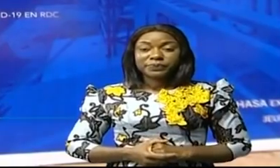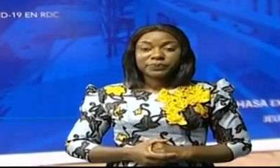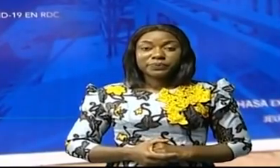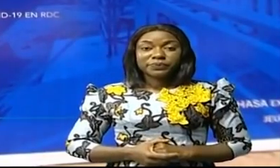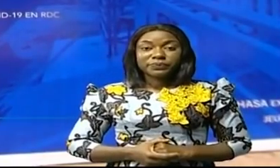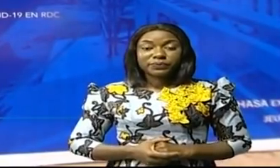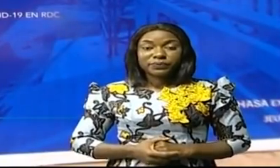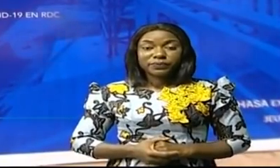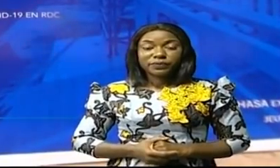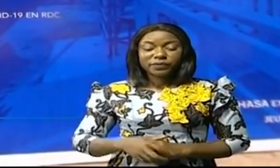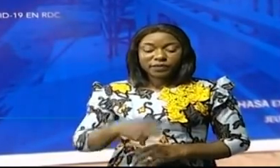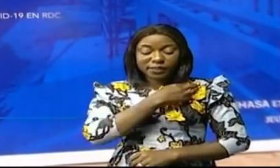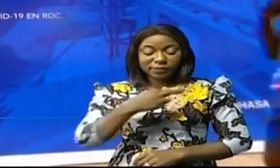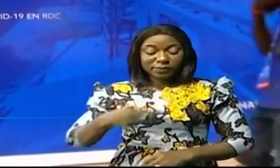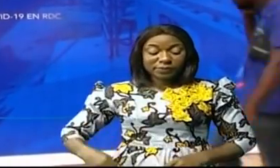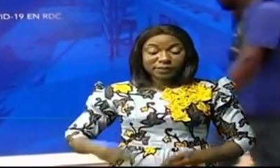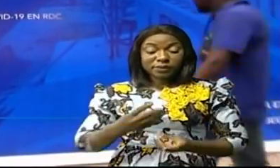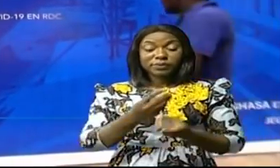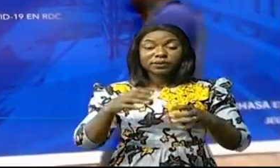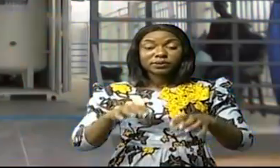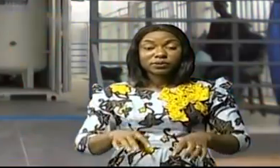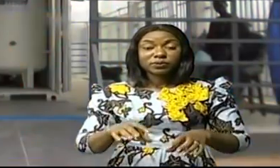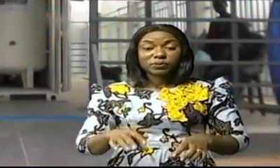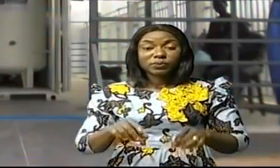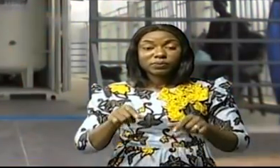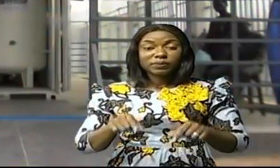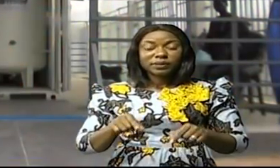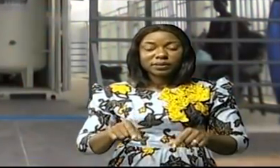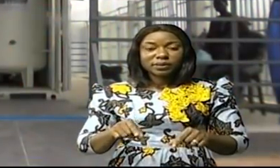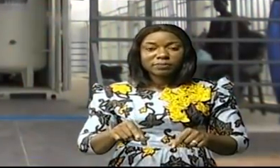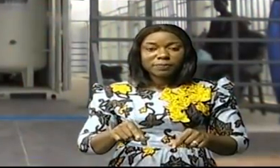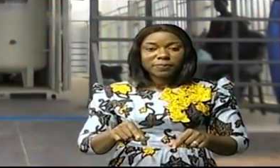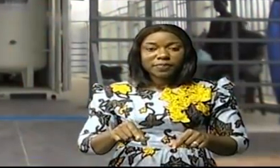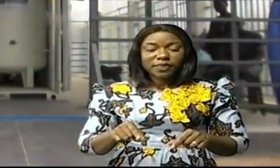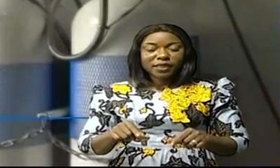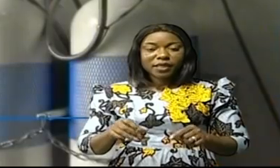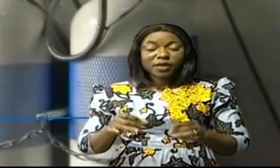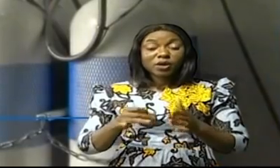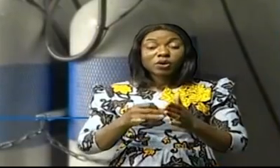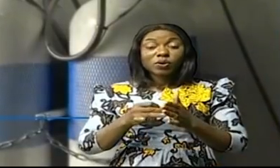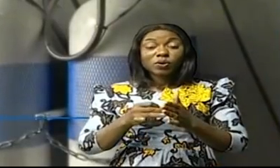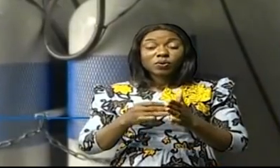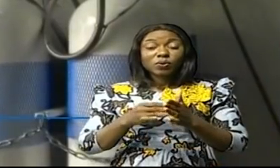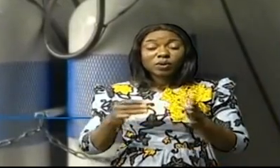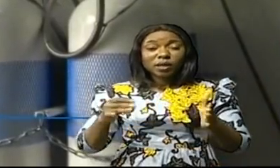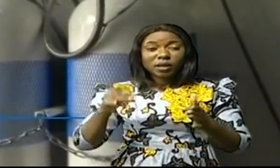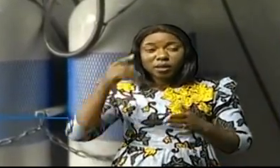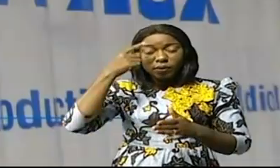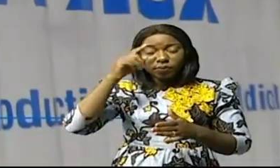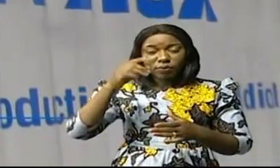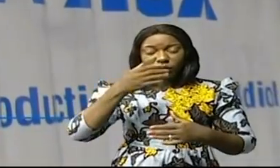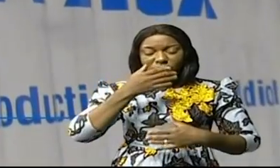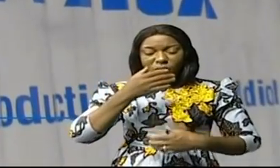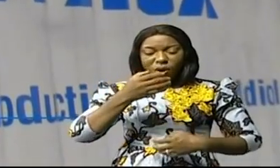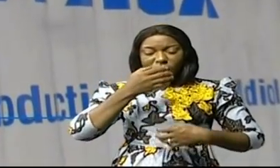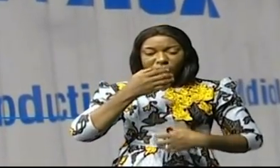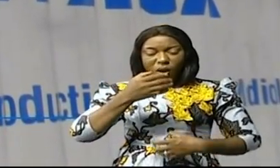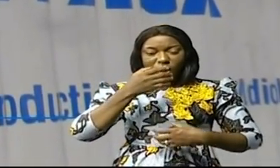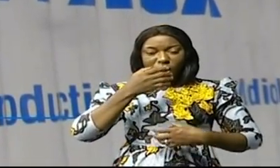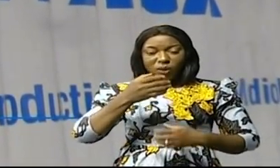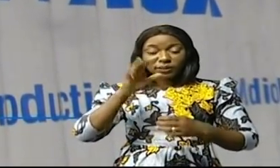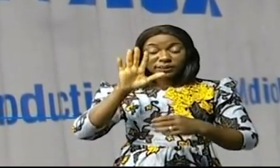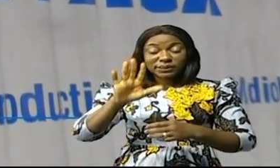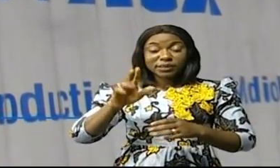La République démocratique du Congo dispose en ces jours de huit dizines de production d'oxygène médical localisées dans cinq